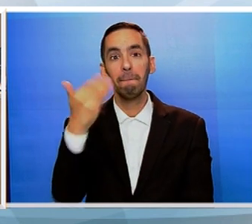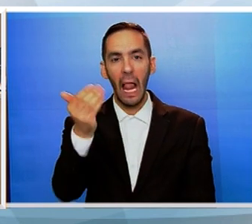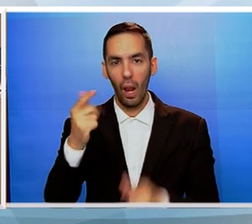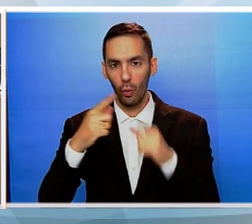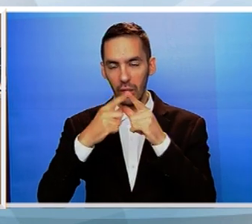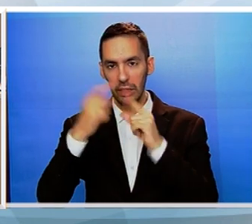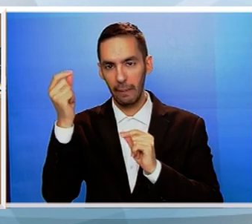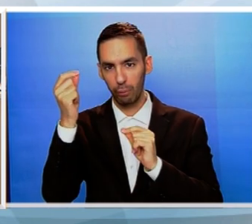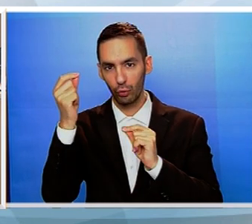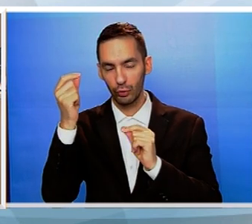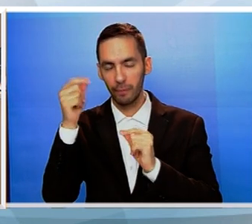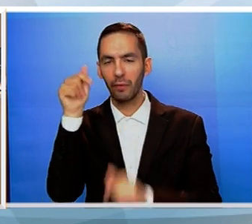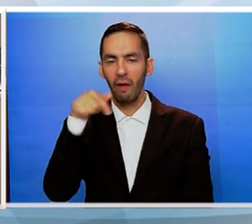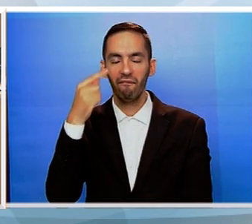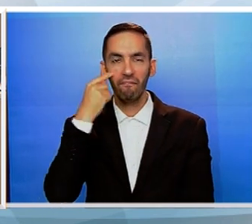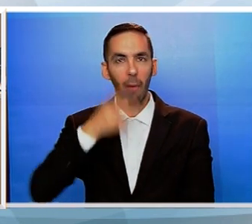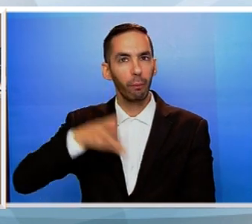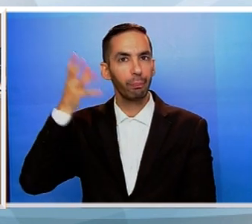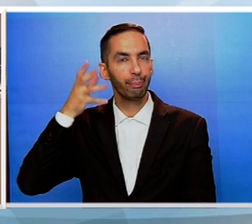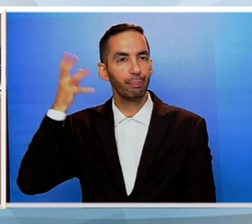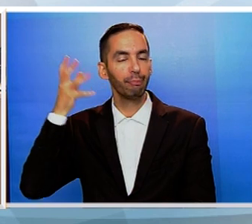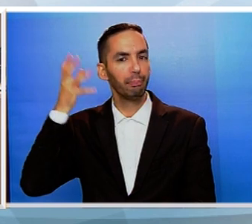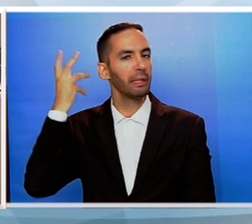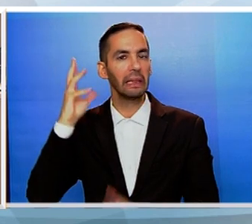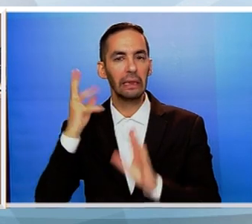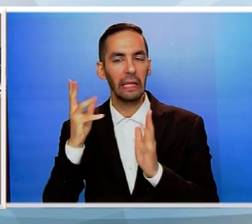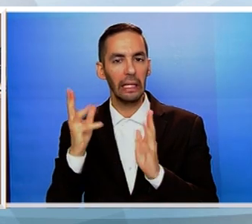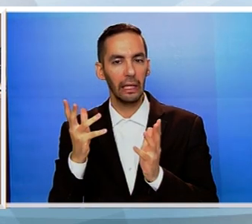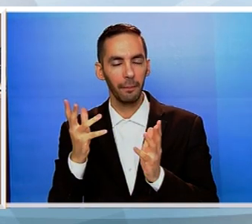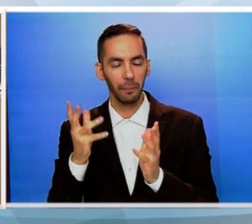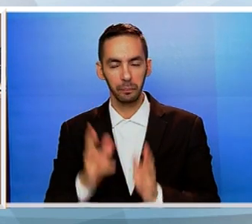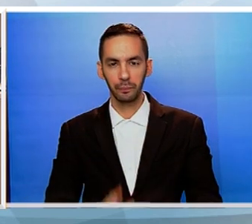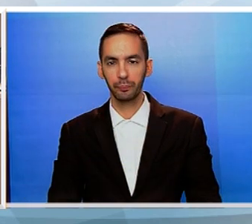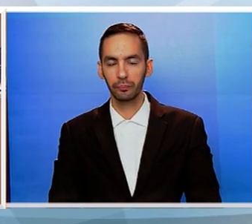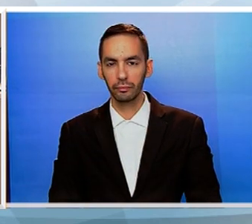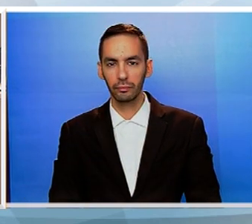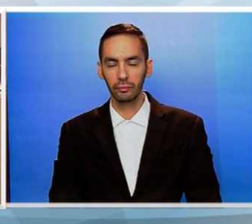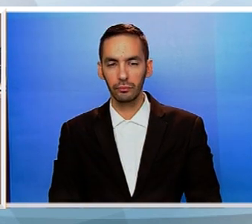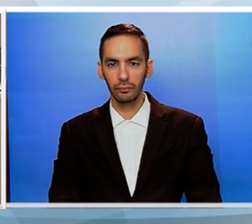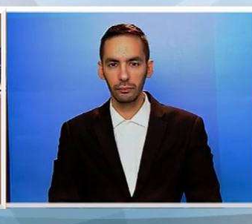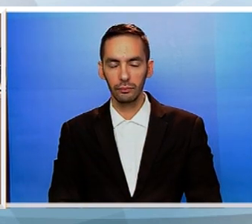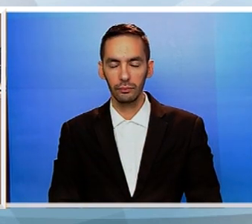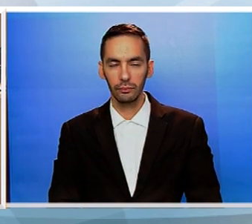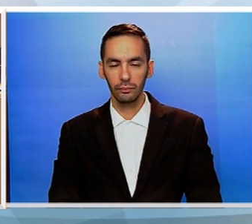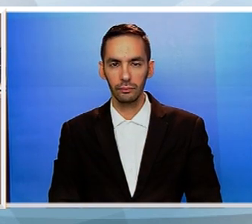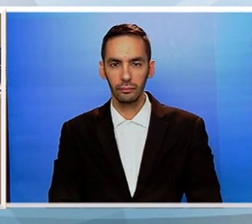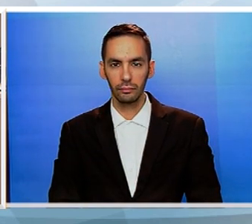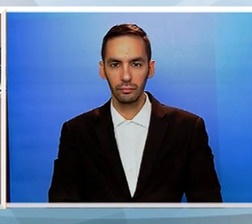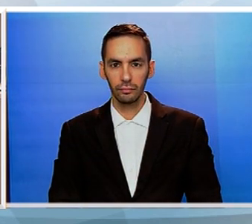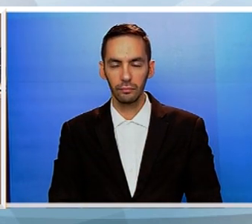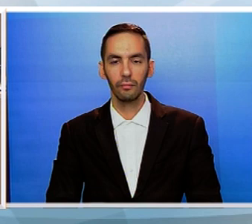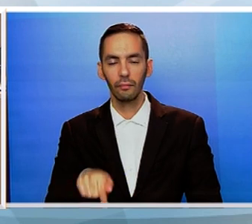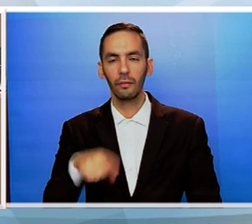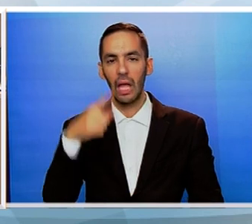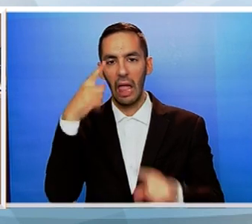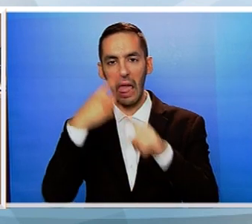Ανασκοπώντας το παρελθόν, το συμπέρασμα είναι ένα. Ο ελληνισμός